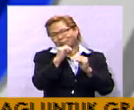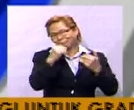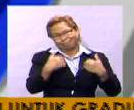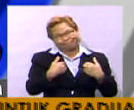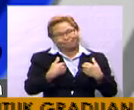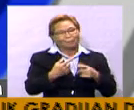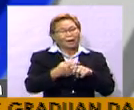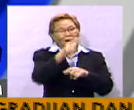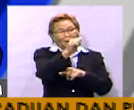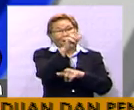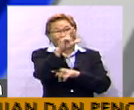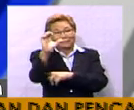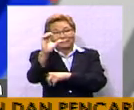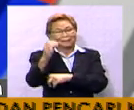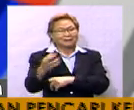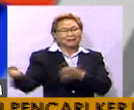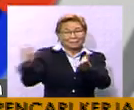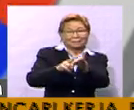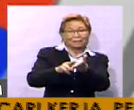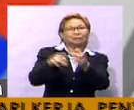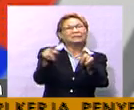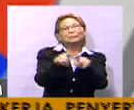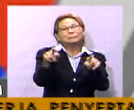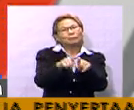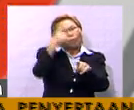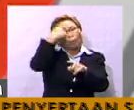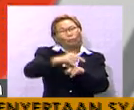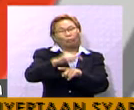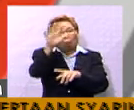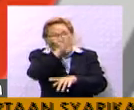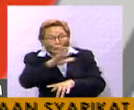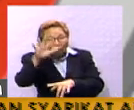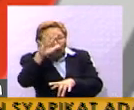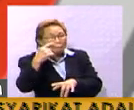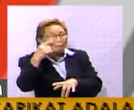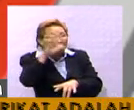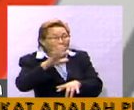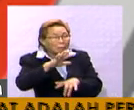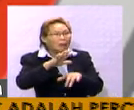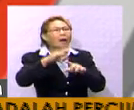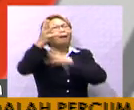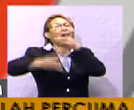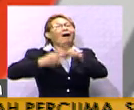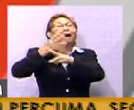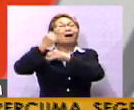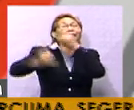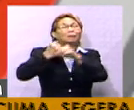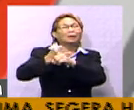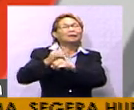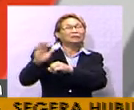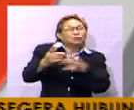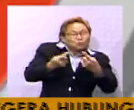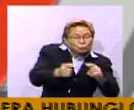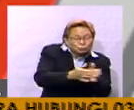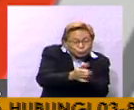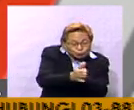Sebaliknya, ARC berpendapat kenyataan itu semata-mata untuk mengaburi mata antarabangsa bahawa beliau sedang berusaha menangani